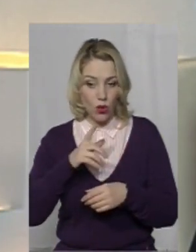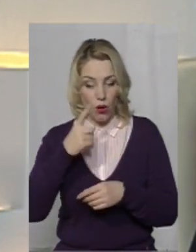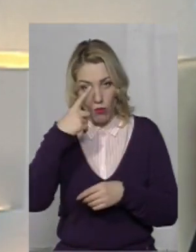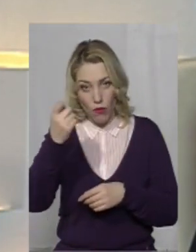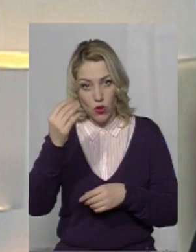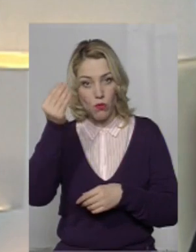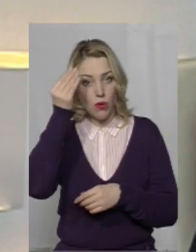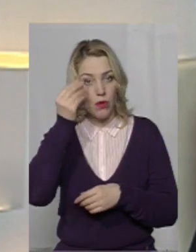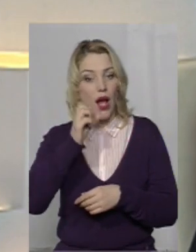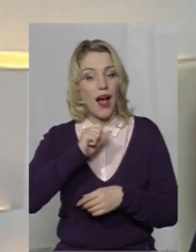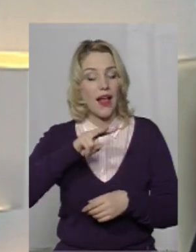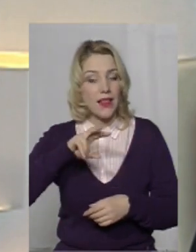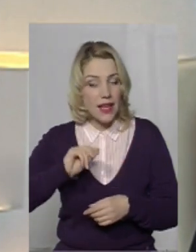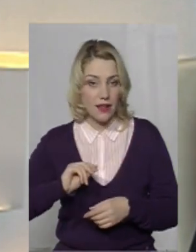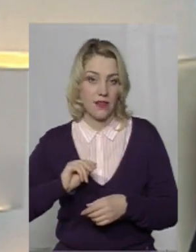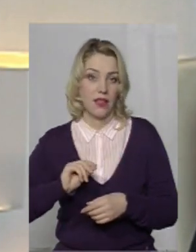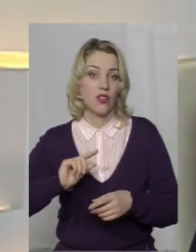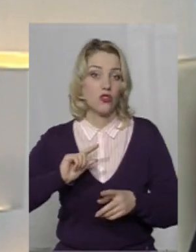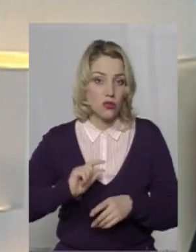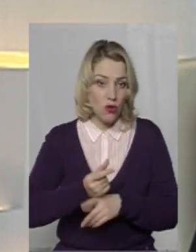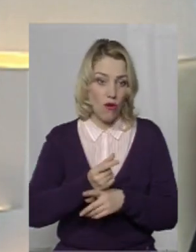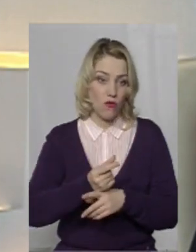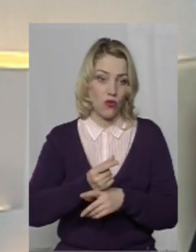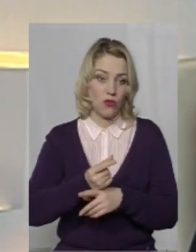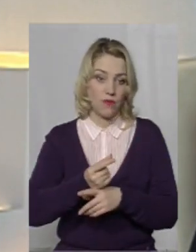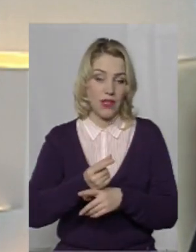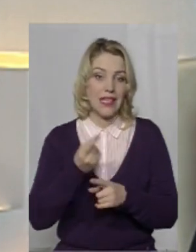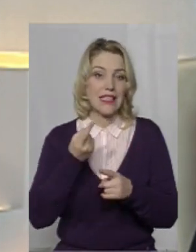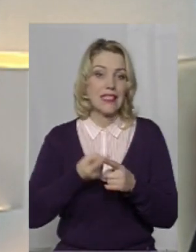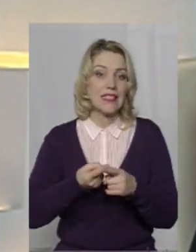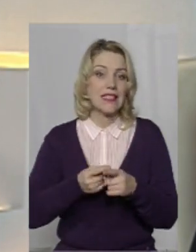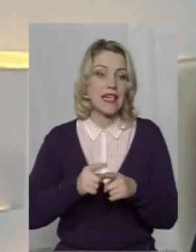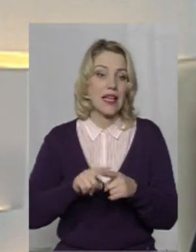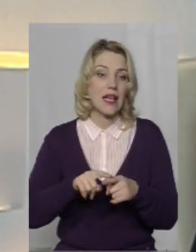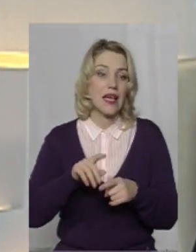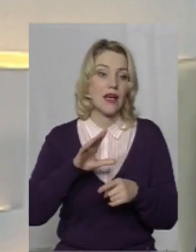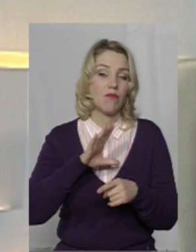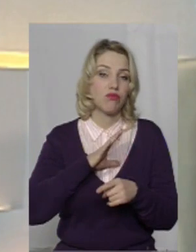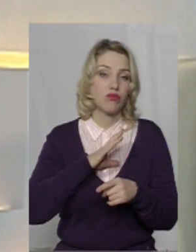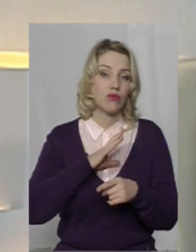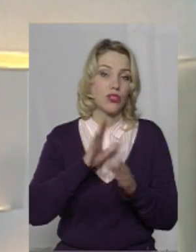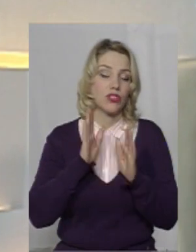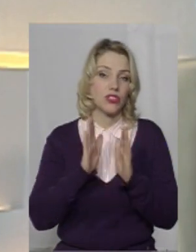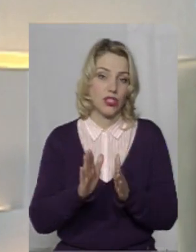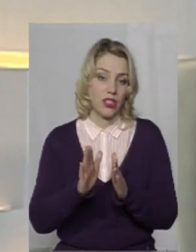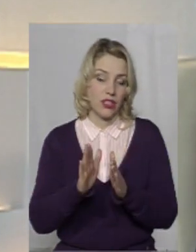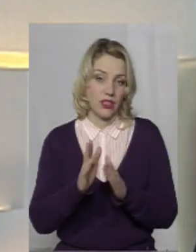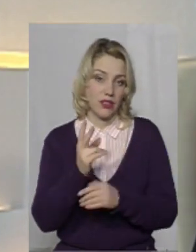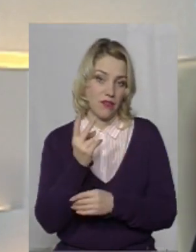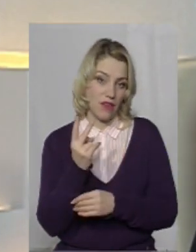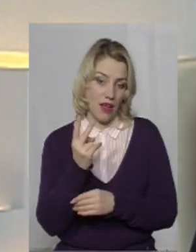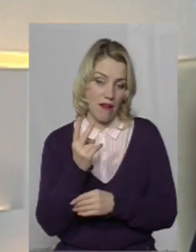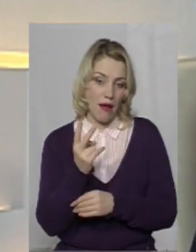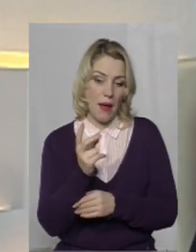підозру, але ж знову таки, це було всього ж два